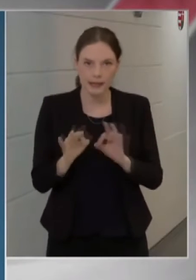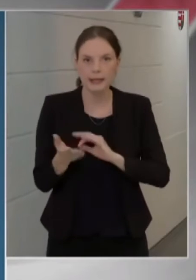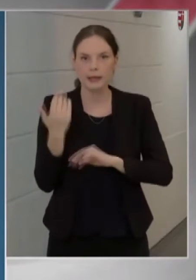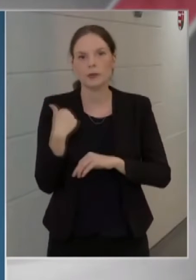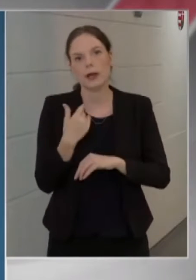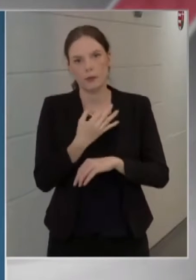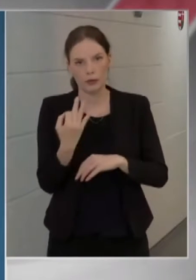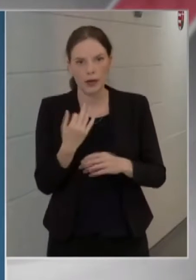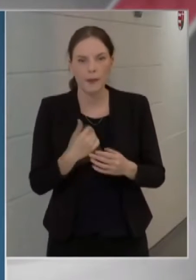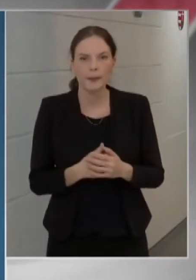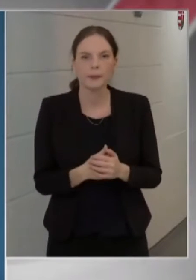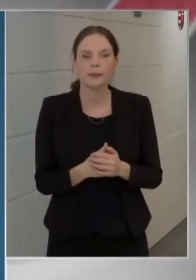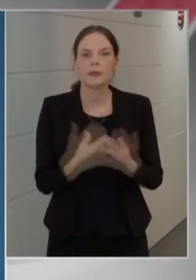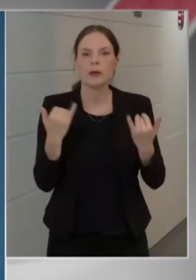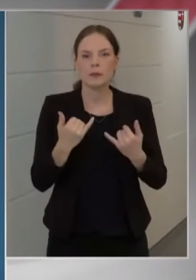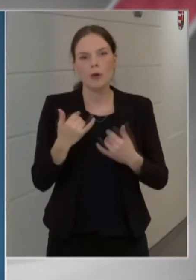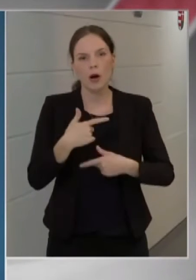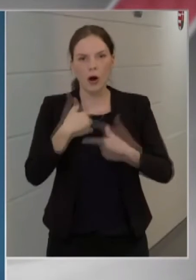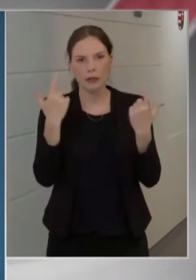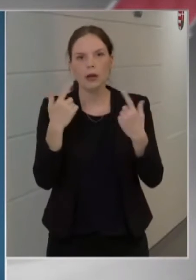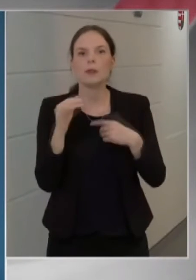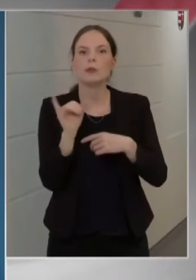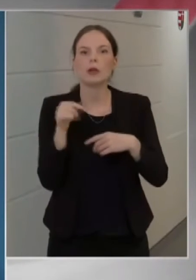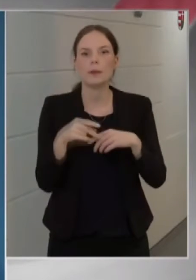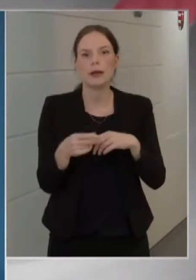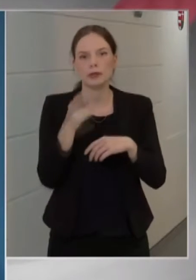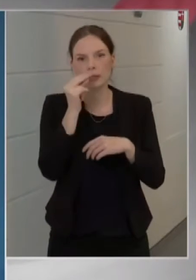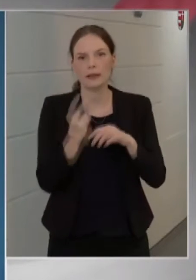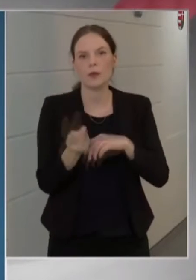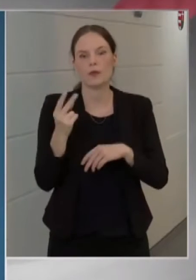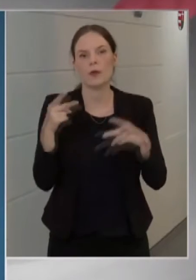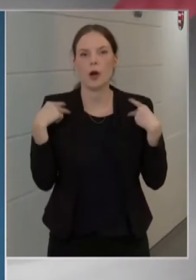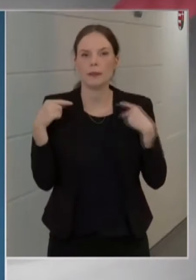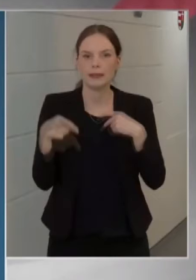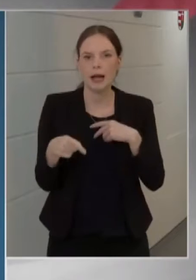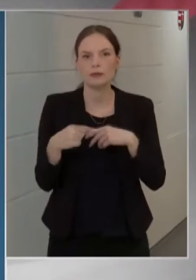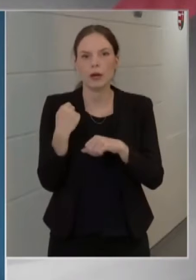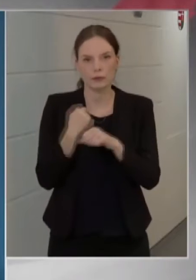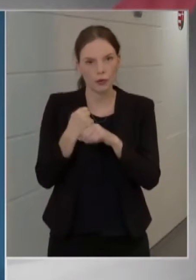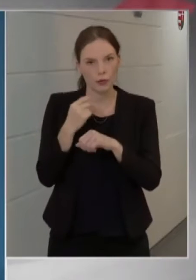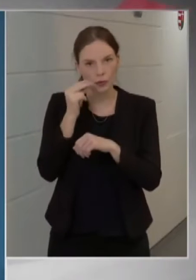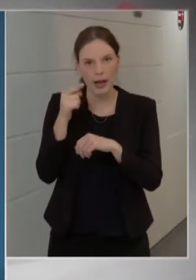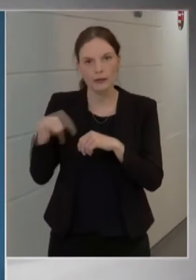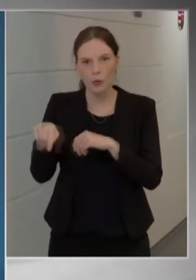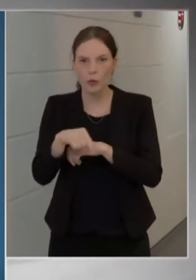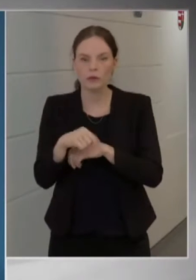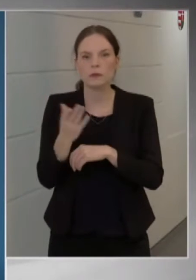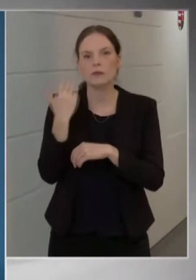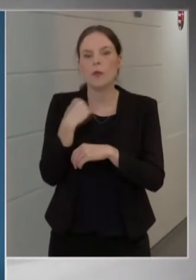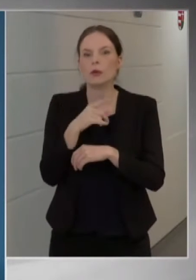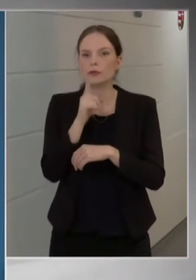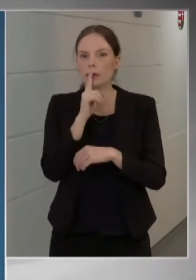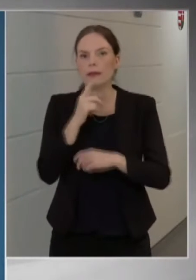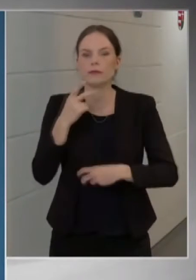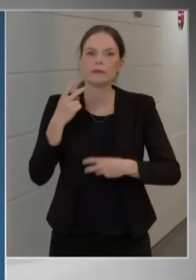24 órában. Ma hajnalban a budapesti rendőrfőkapitányságon szolgáltott teljesítő rendőreim csendháborításhoz szólva állampolgári